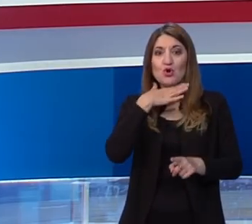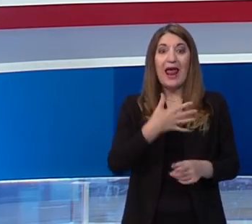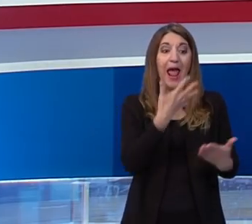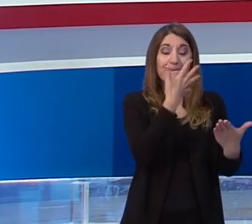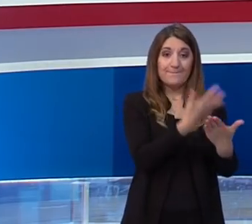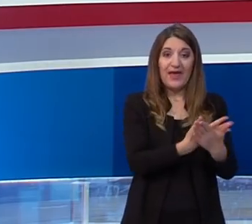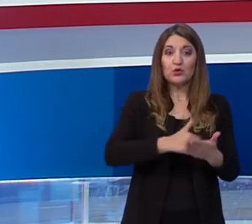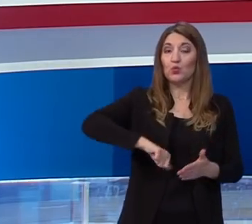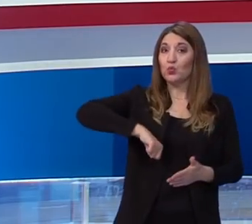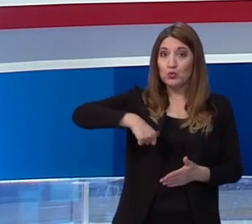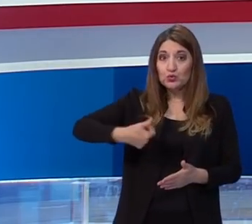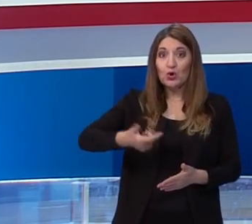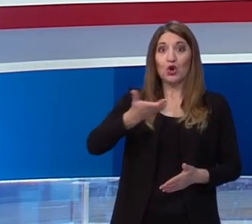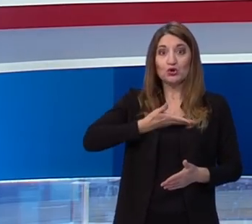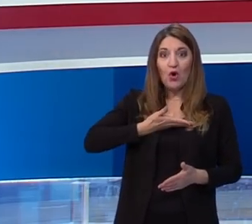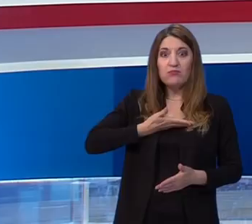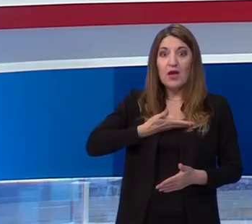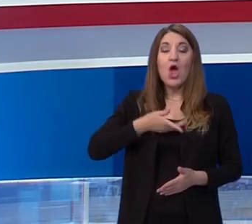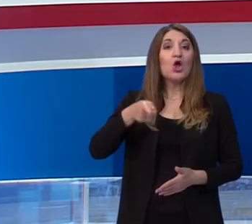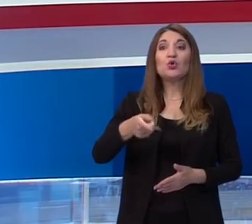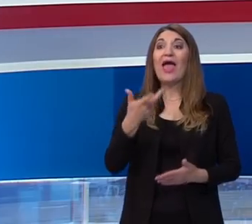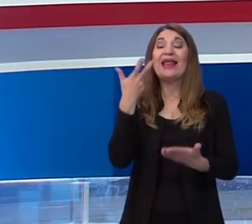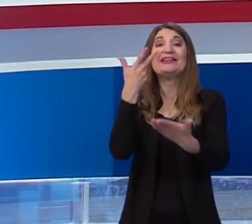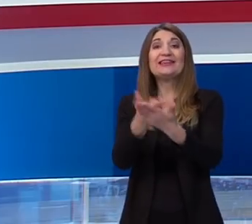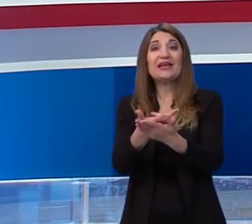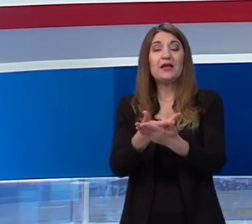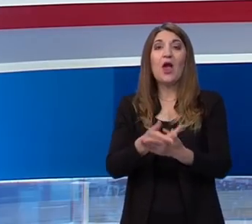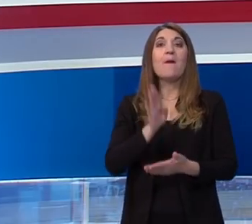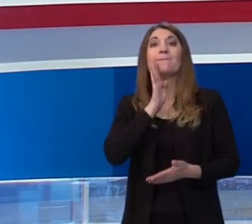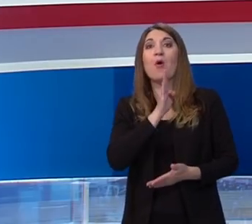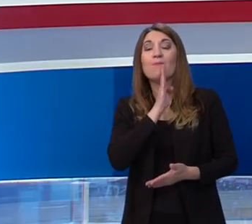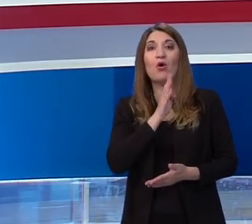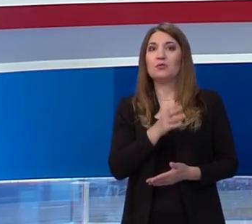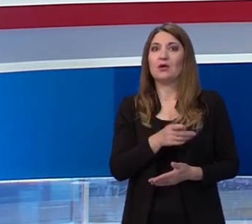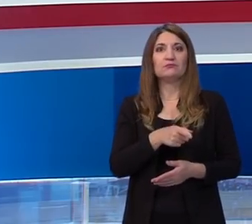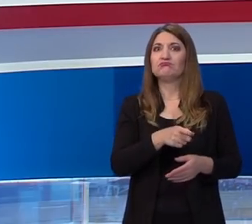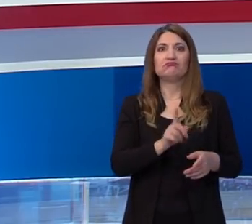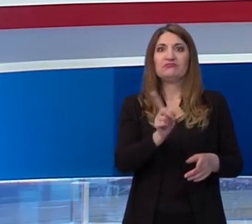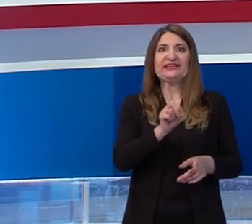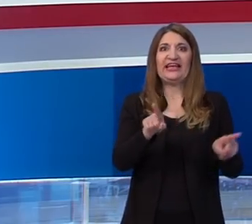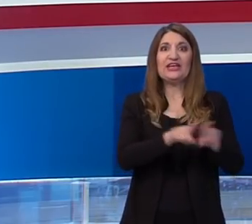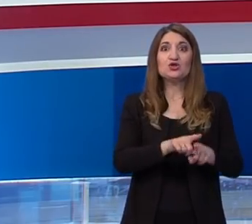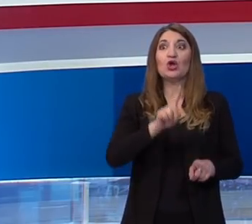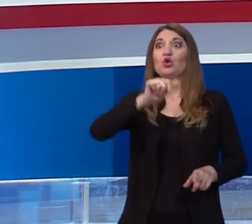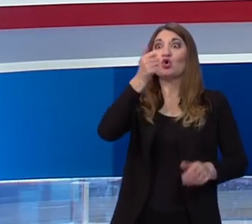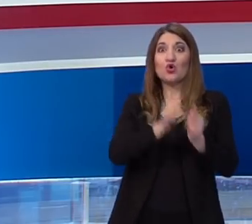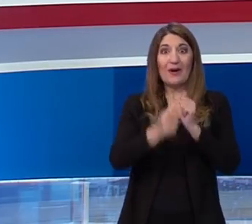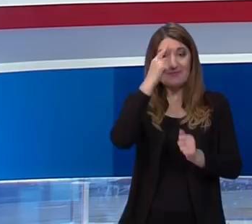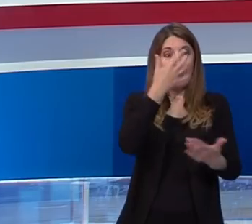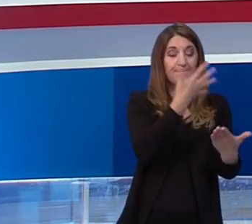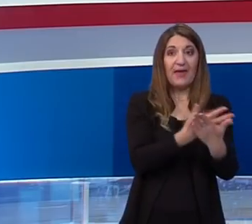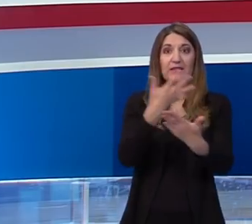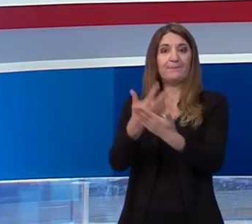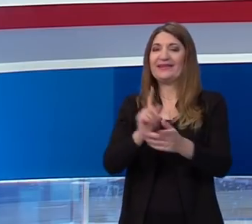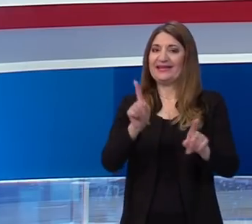zarađena ujutro ne odgovara trojci zarađenoj popodne, a kamoli petici. I samim time državna matura